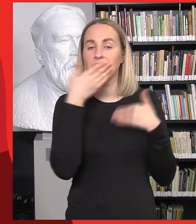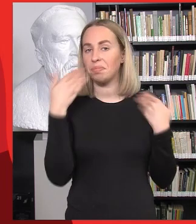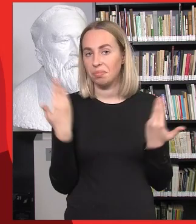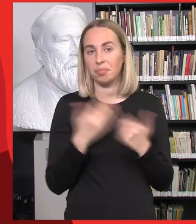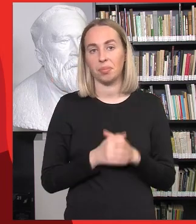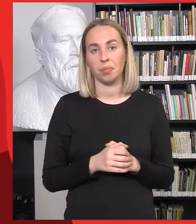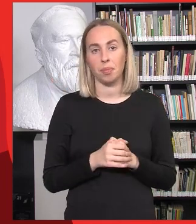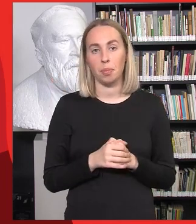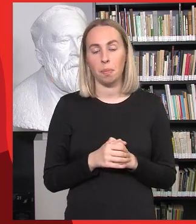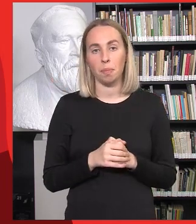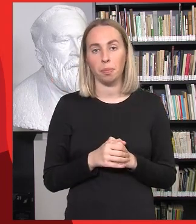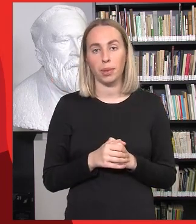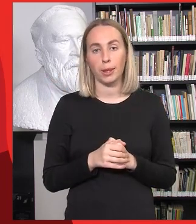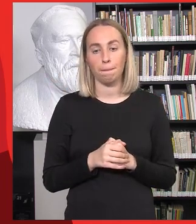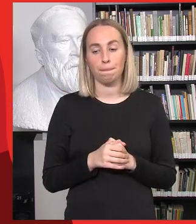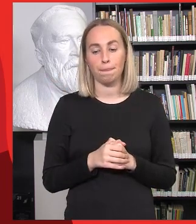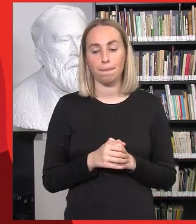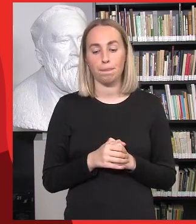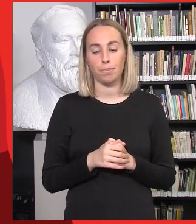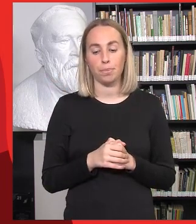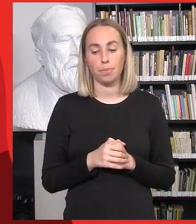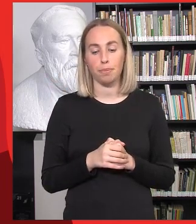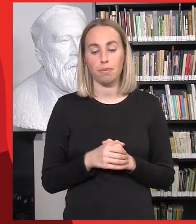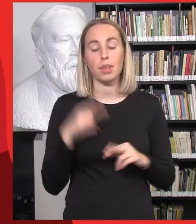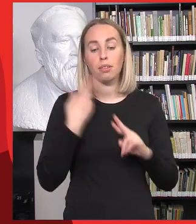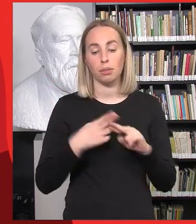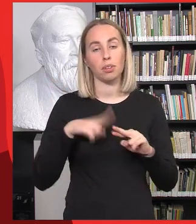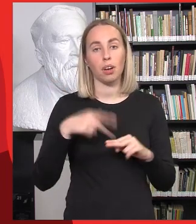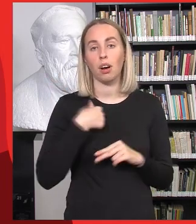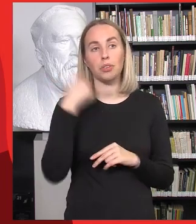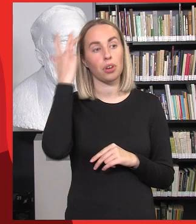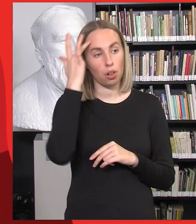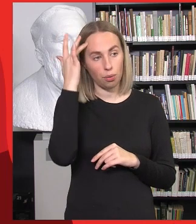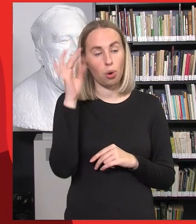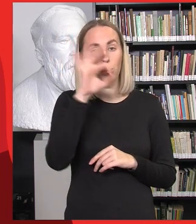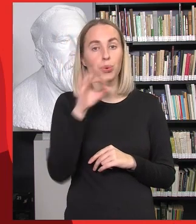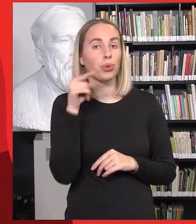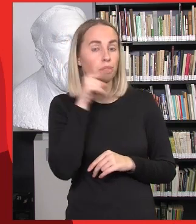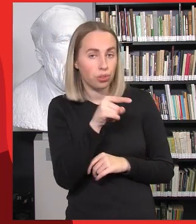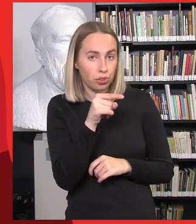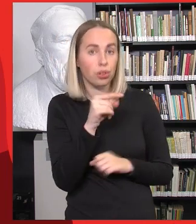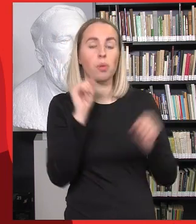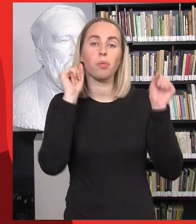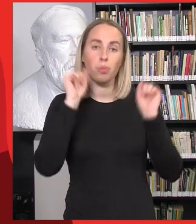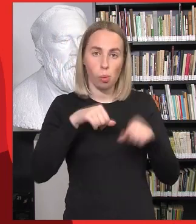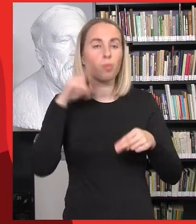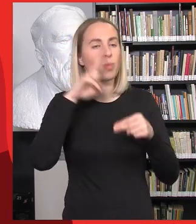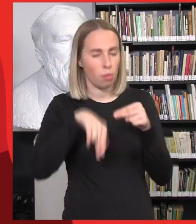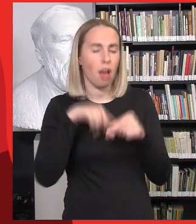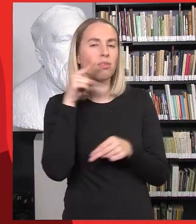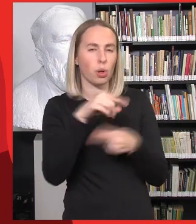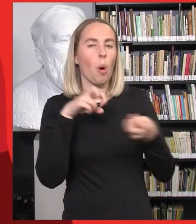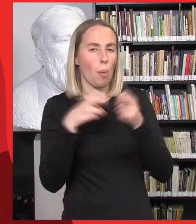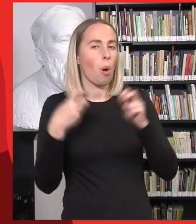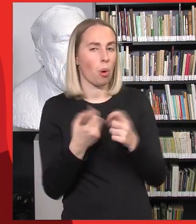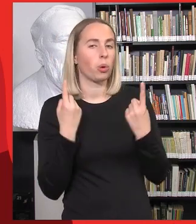dėmesio. Todėl aš galvoju, kad būtent pagal tai ir galim spręsti, kad tai yra didelė problema ir